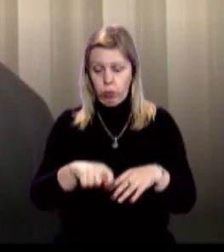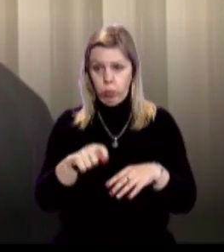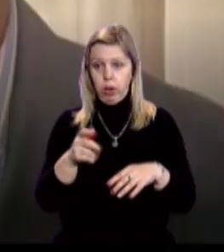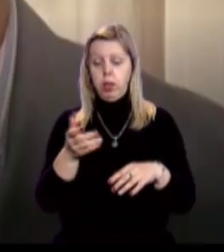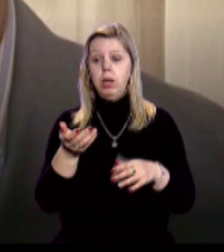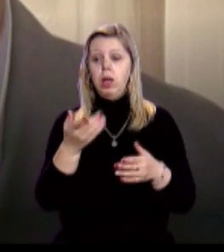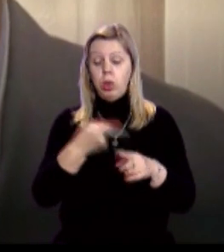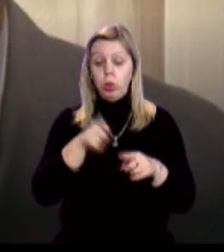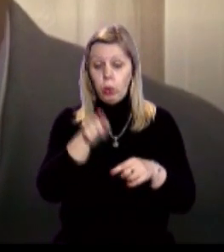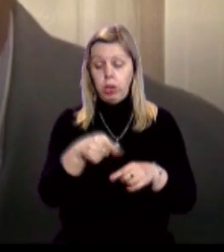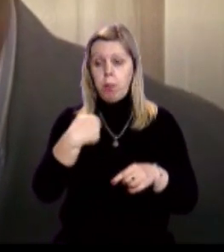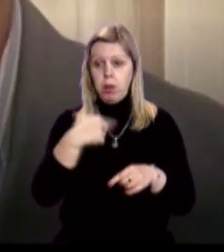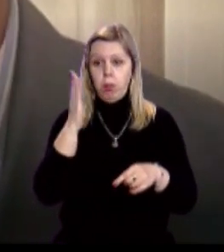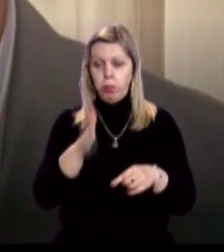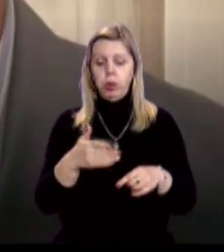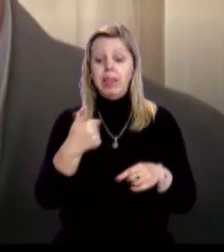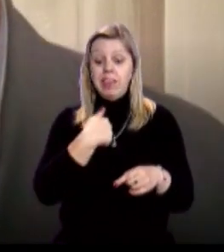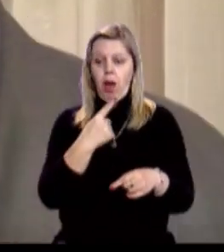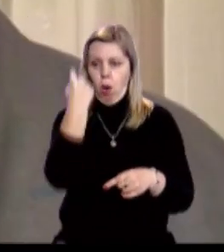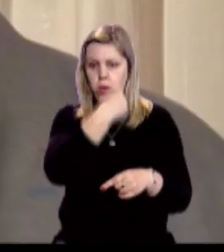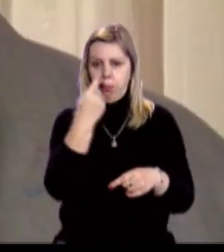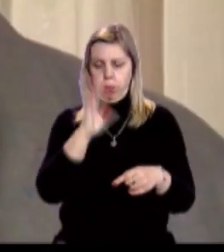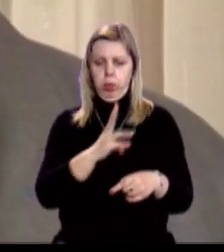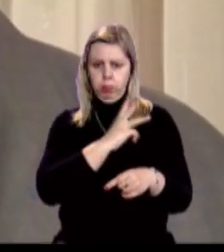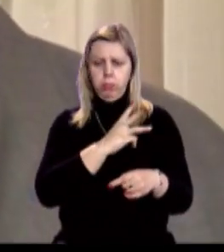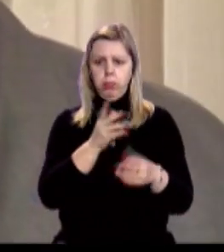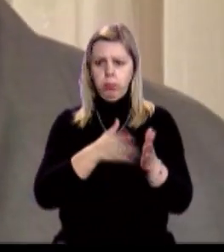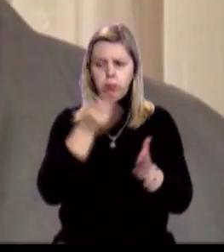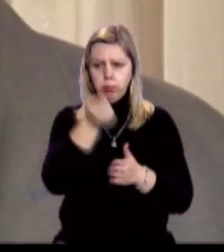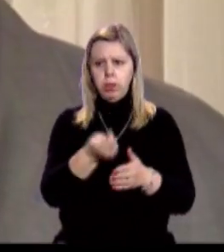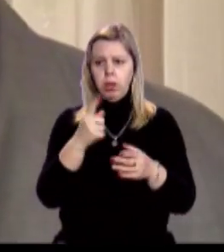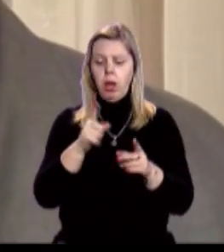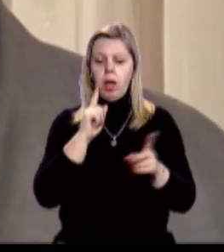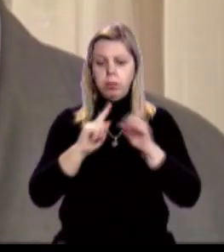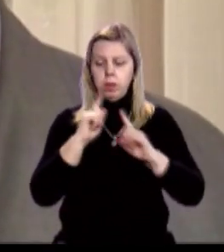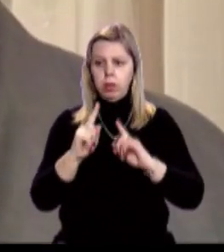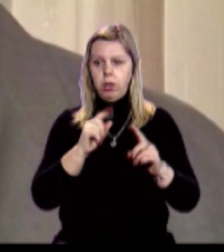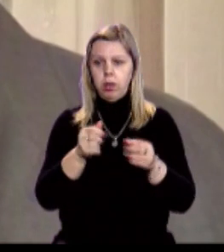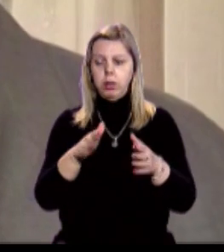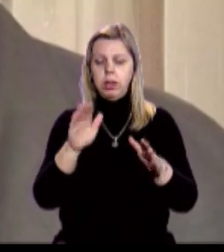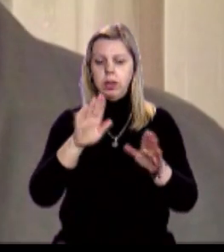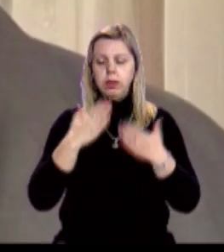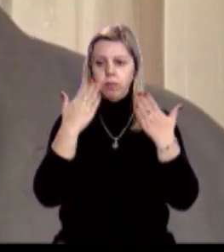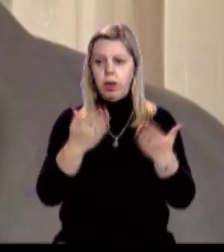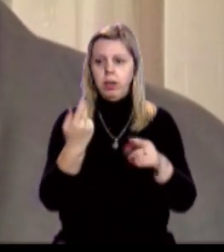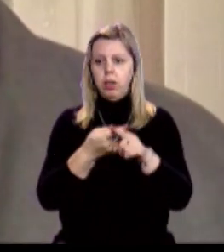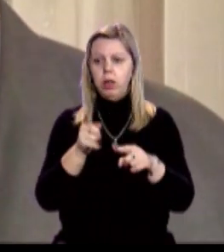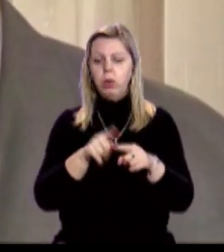суверенітету України, тоді я буду особисто ініціювати позачергову сесію обласної ради із зверненням до